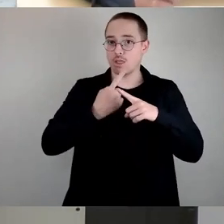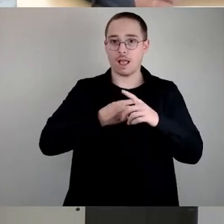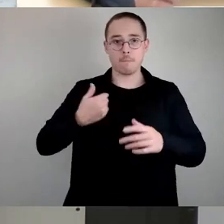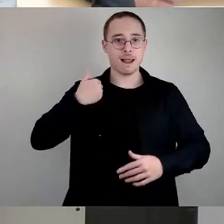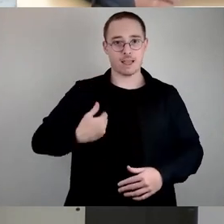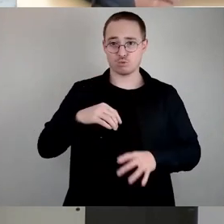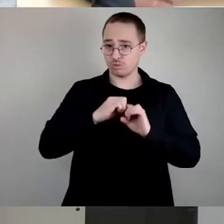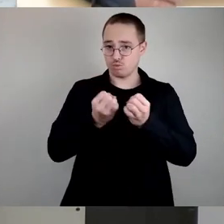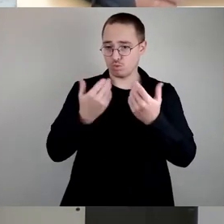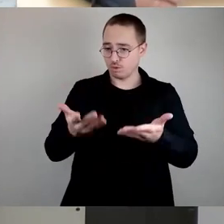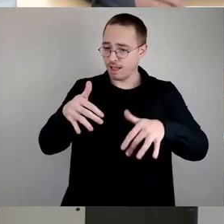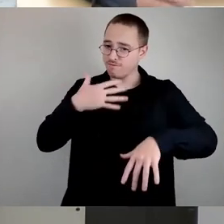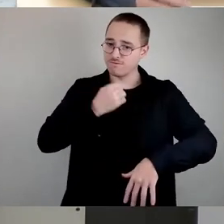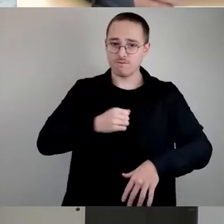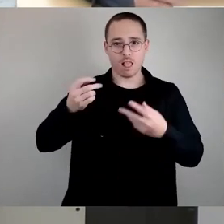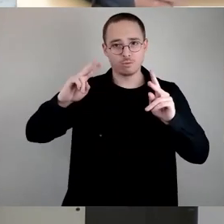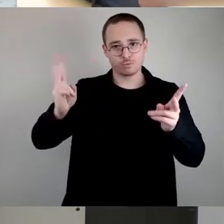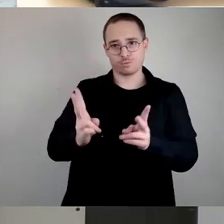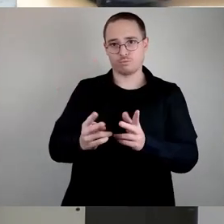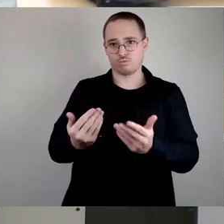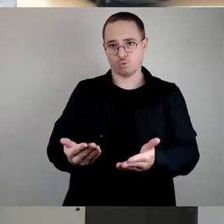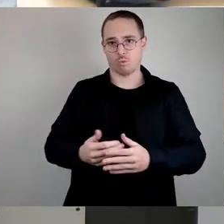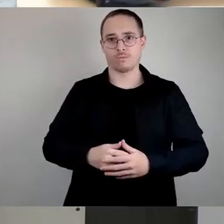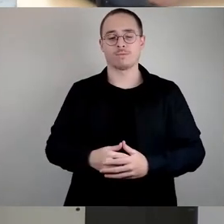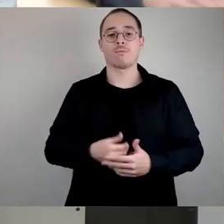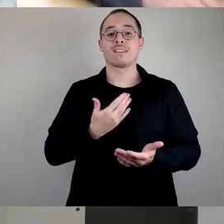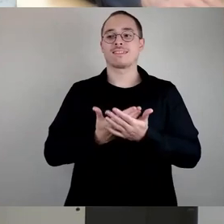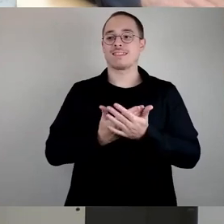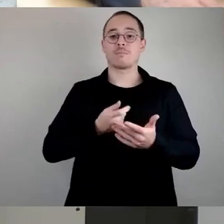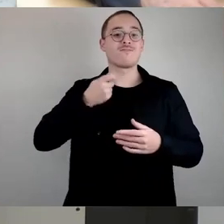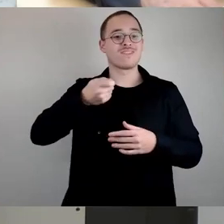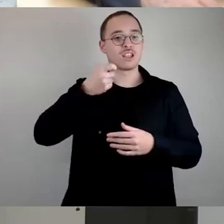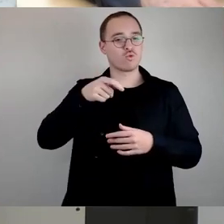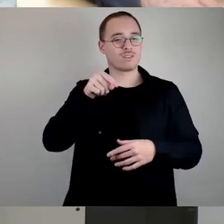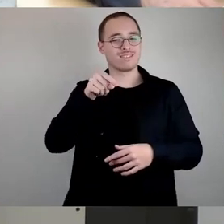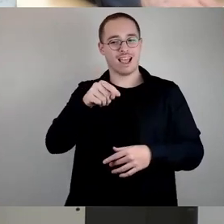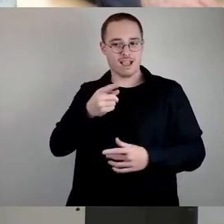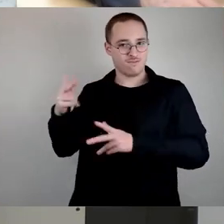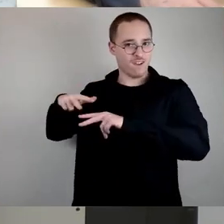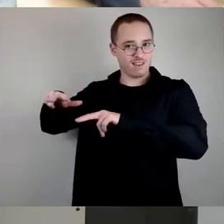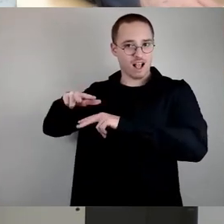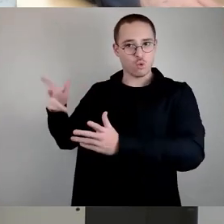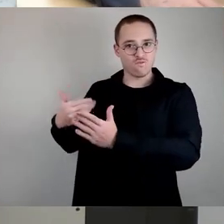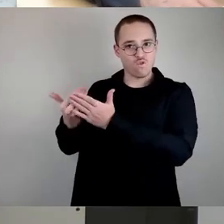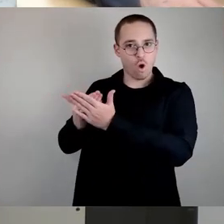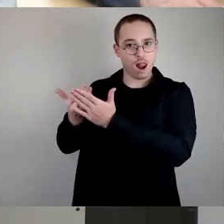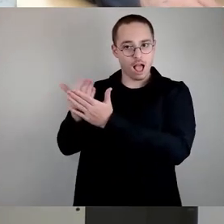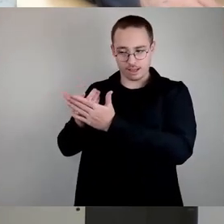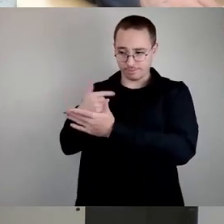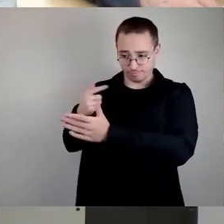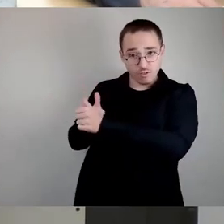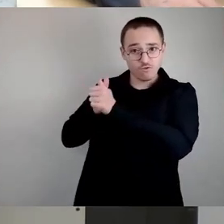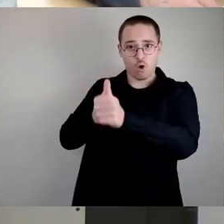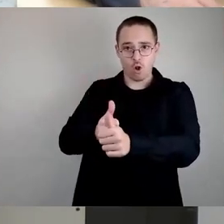beseitigen. Wir folgen daher in der Finanzierung abgesicherten Vorlage der Verwaltung, Förderhort und Hort gleichzustellen.